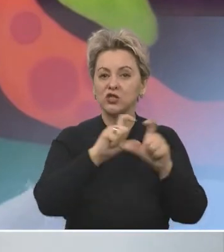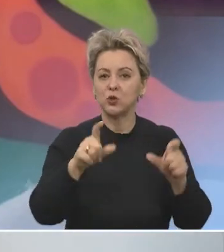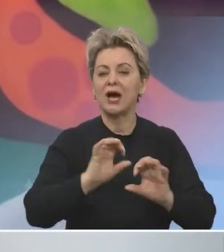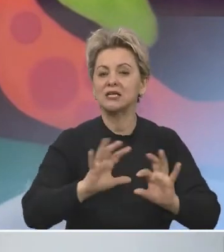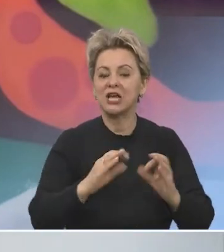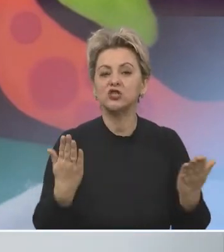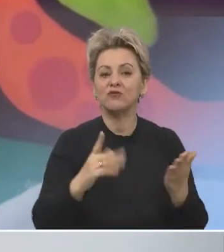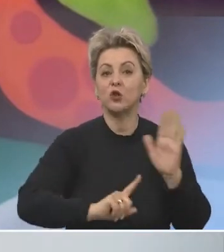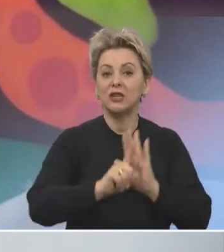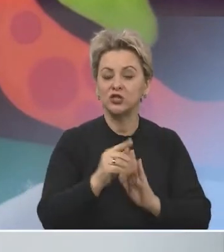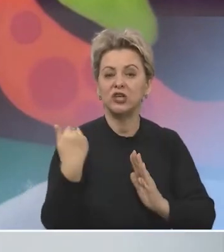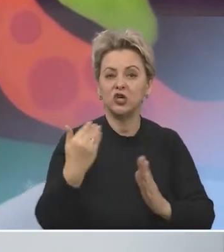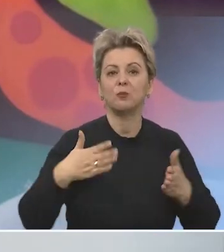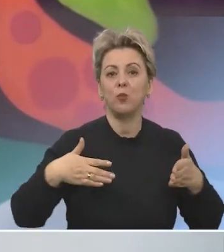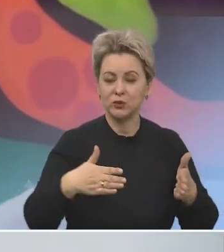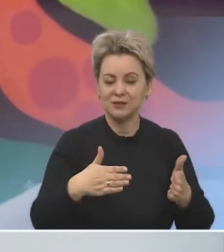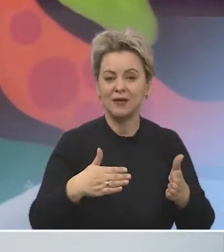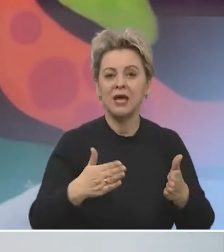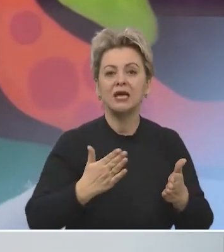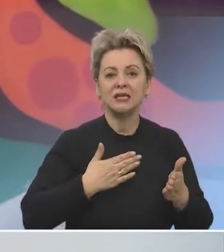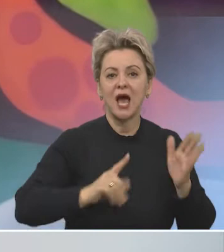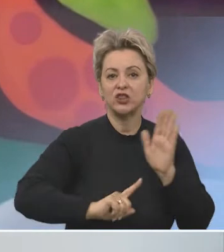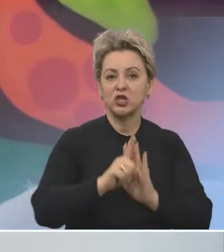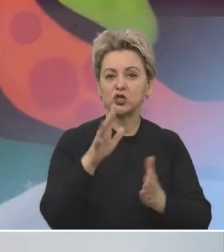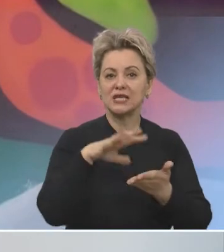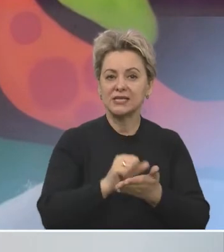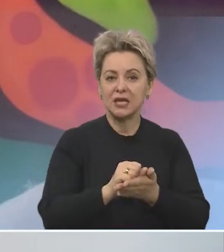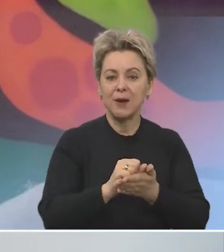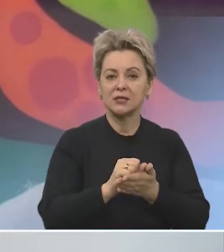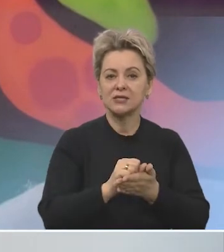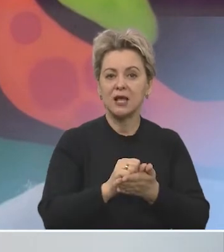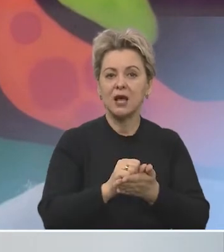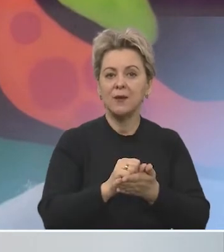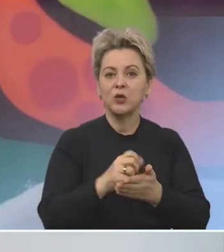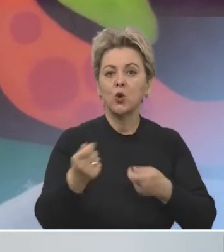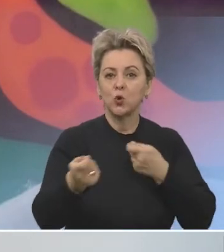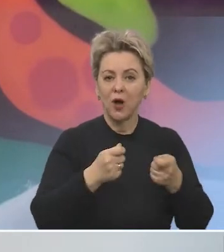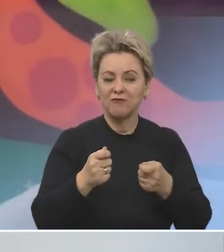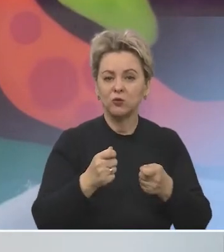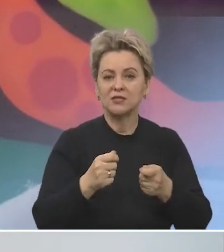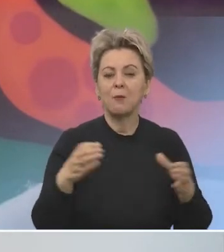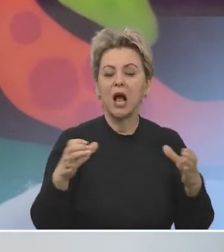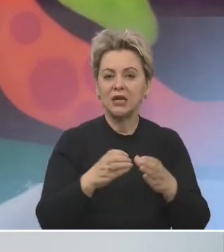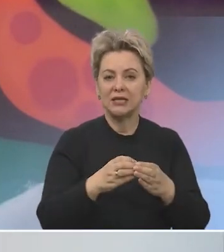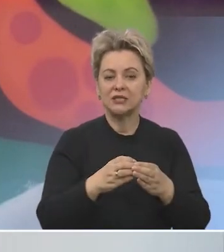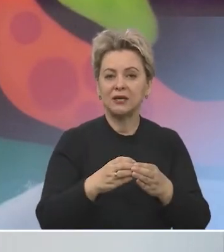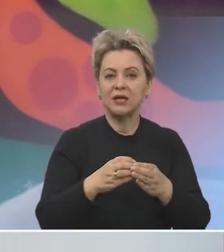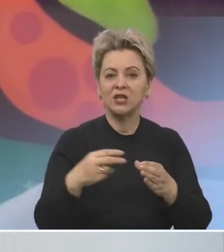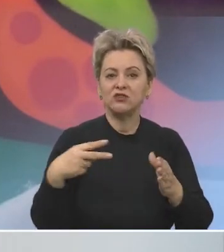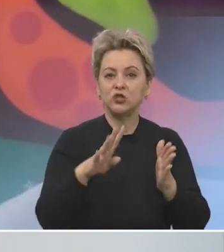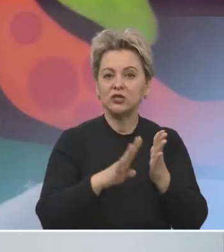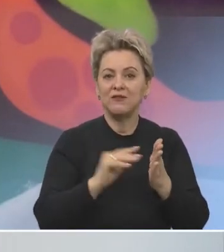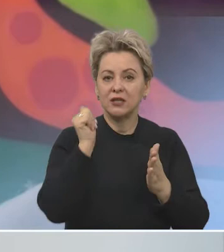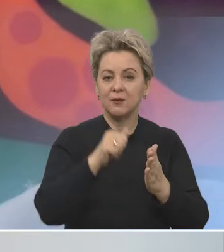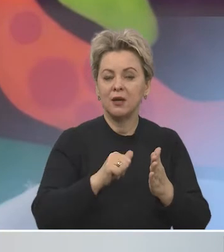студии, рассказала нам, с чего начинался их путь. Я начала заниматься непосредственно руководством коллектива в